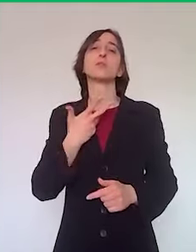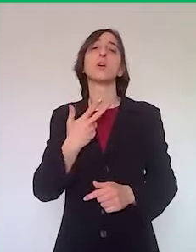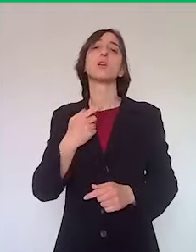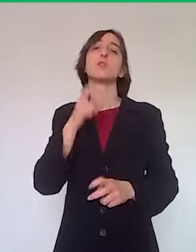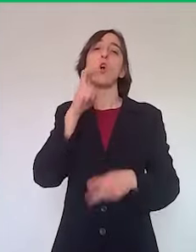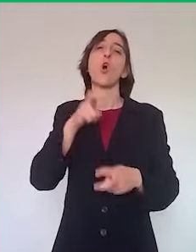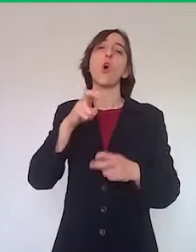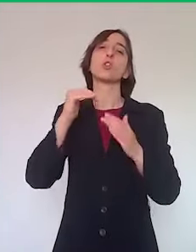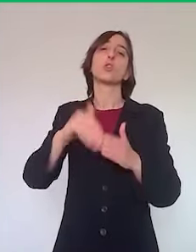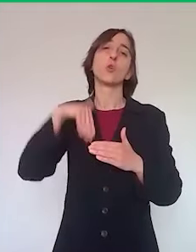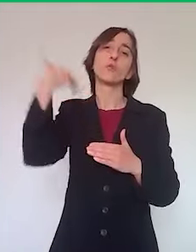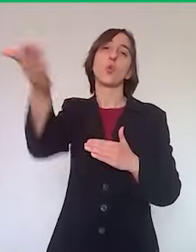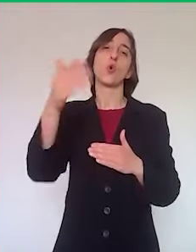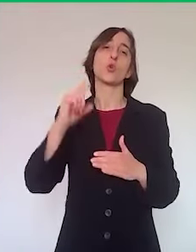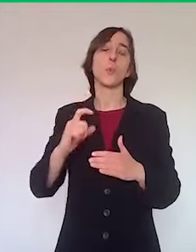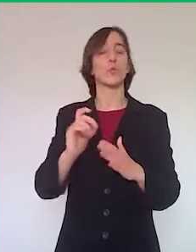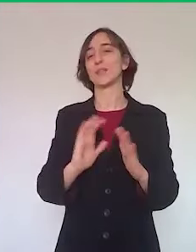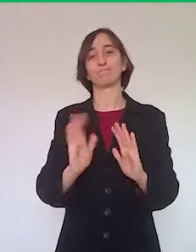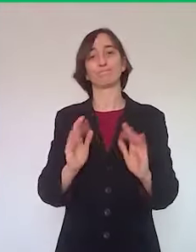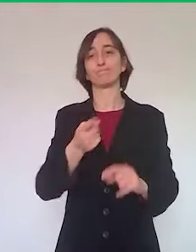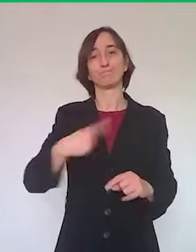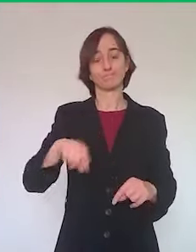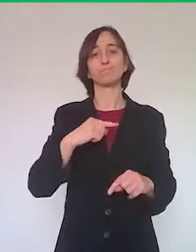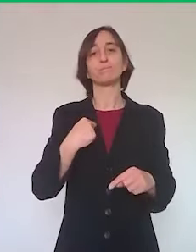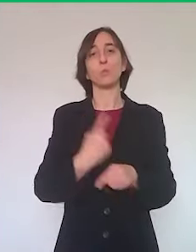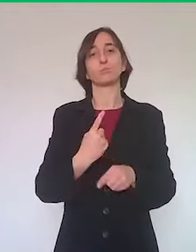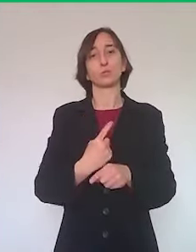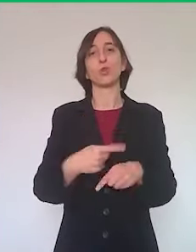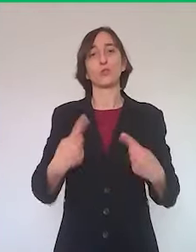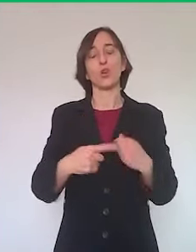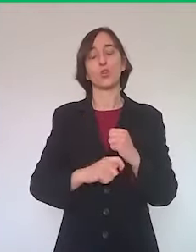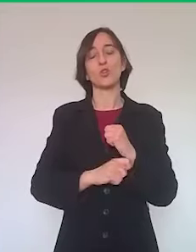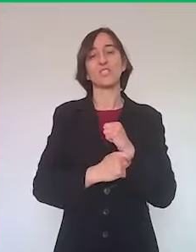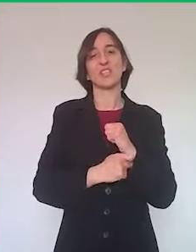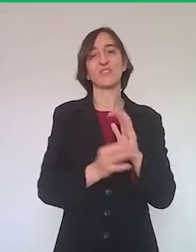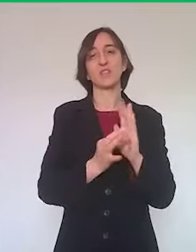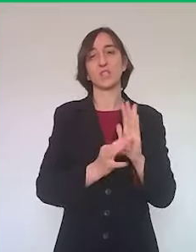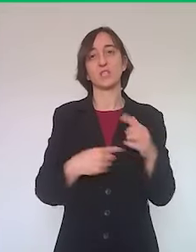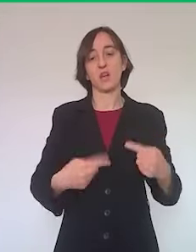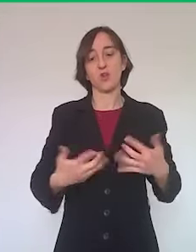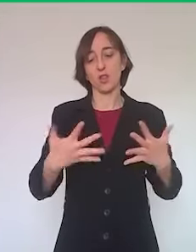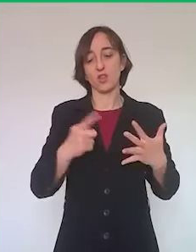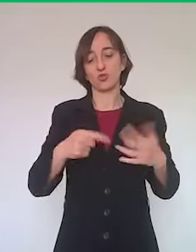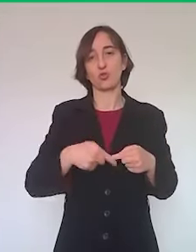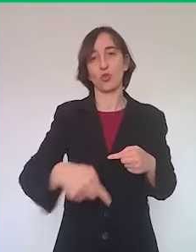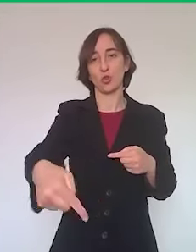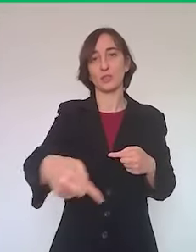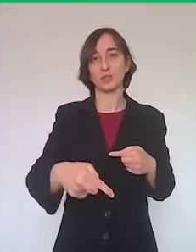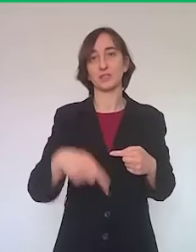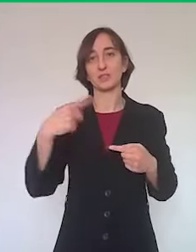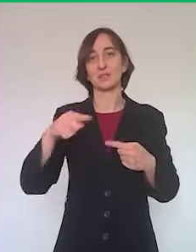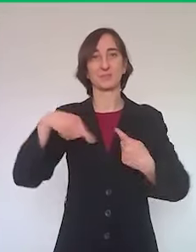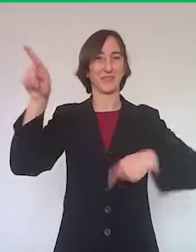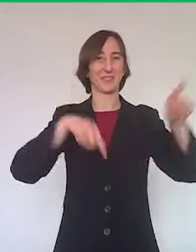noi abbiamo bisogno di continuare a tenere un po' di severità per i prossimi dieci giorni nel regime degli spostamenti e quindi